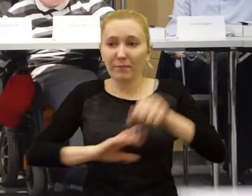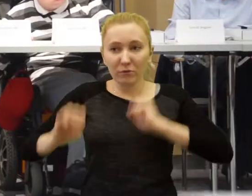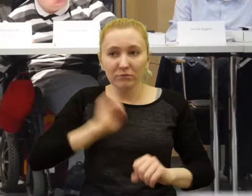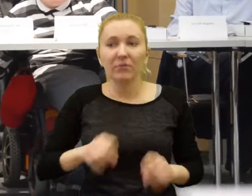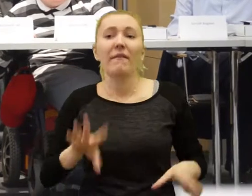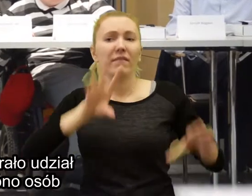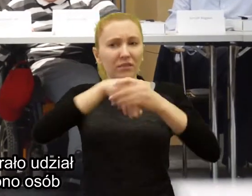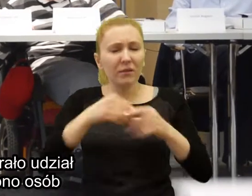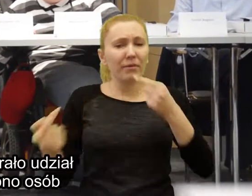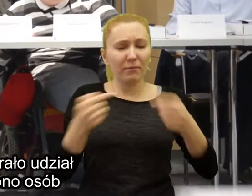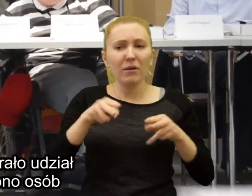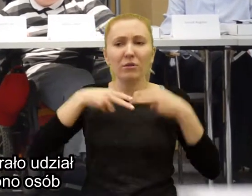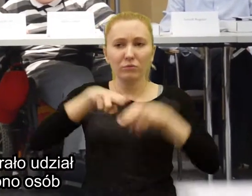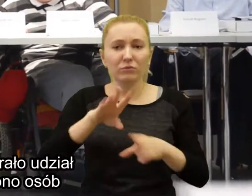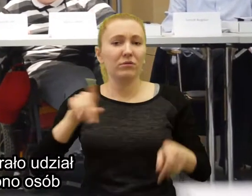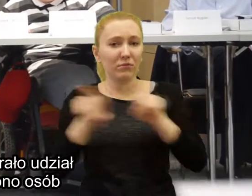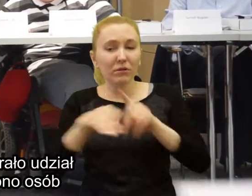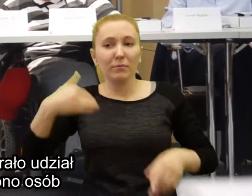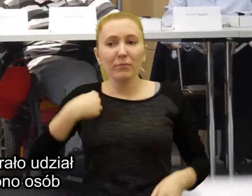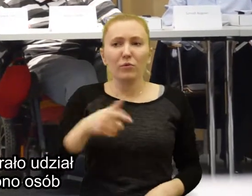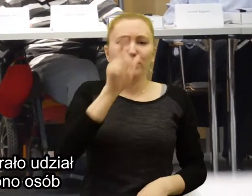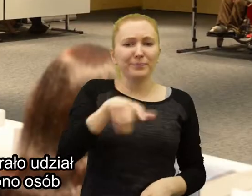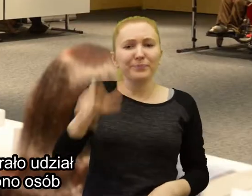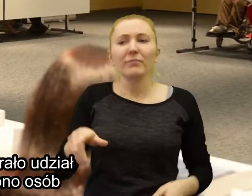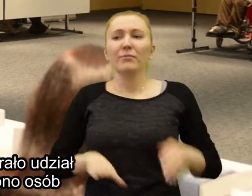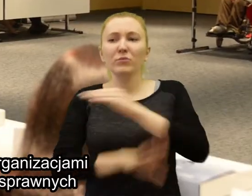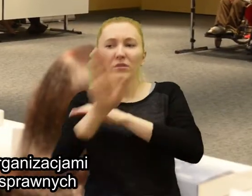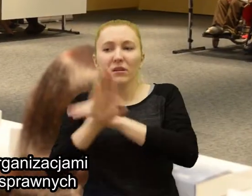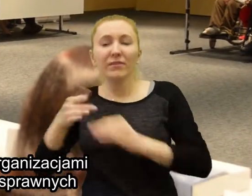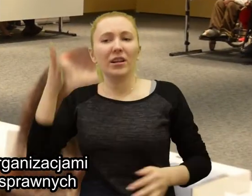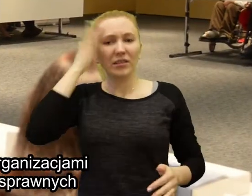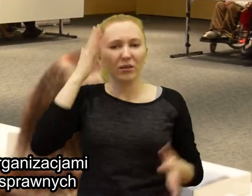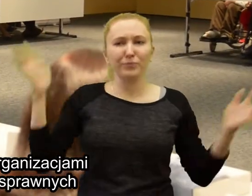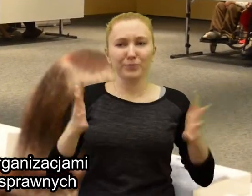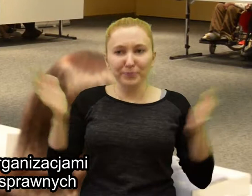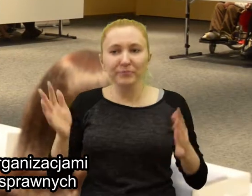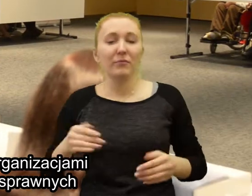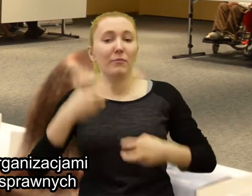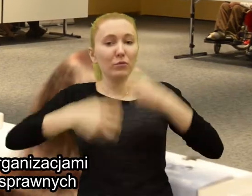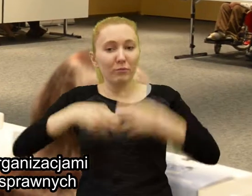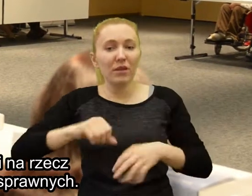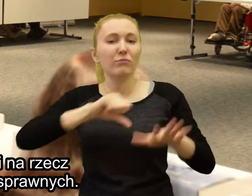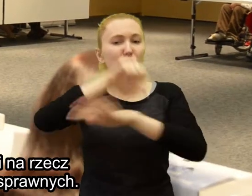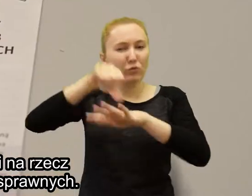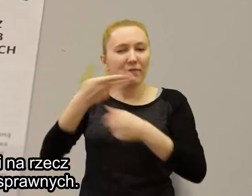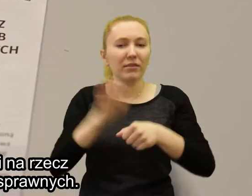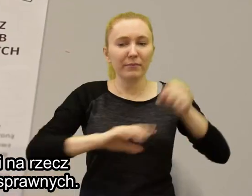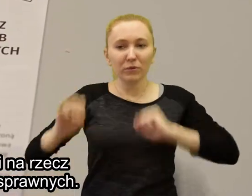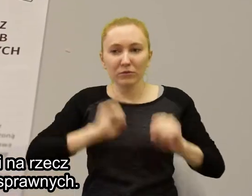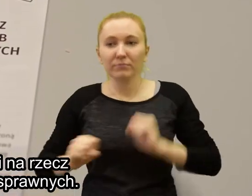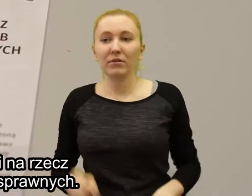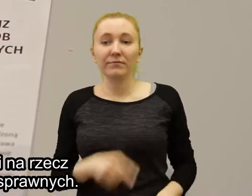W projekcie brało udział szerokie grono osób związanych z organizacjami osób niepełnosprawnych i